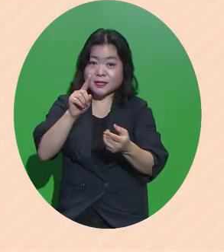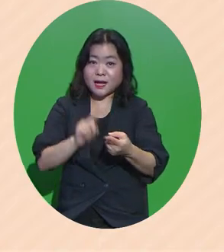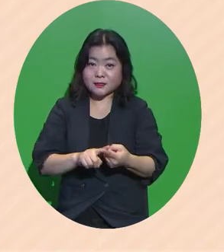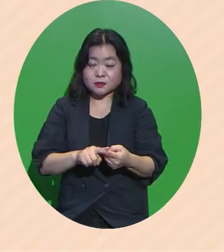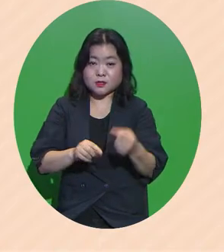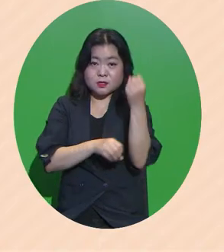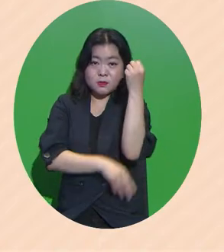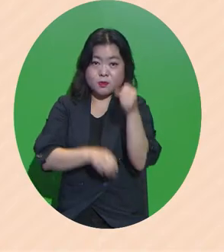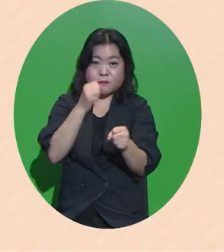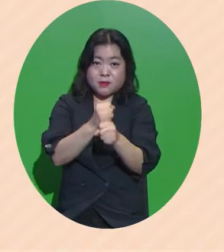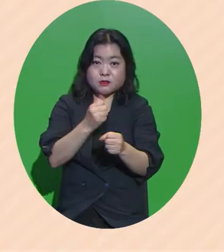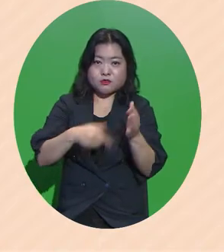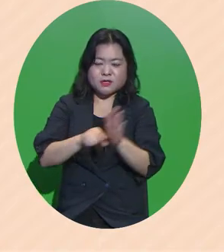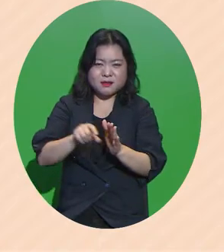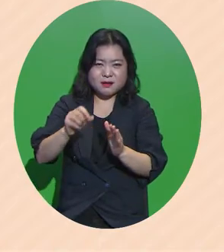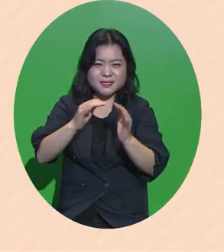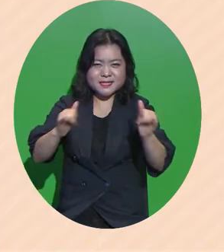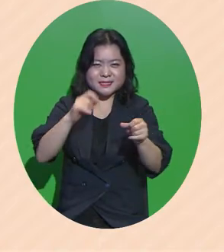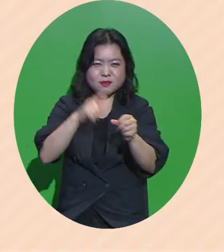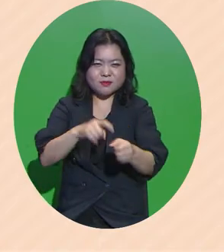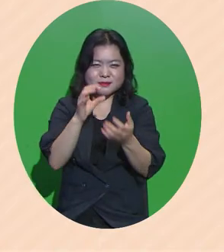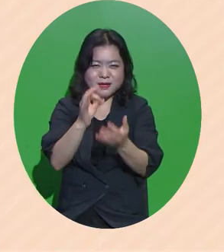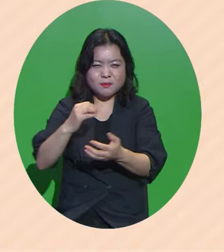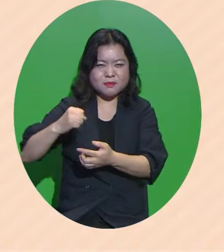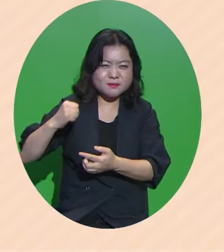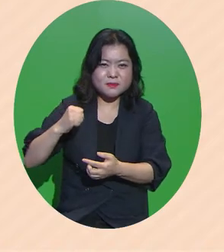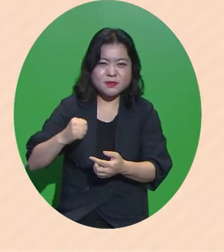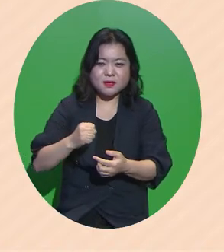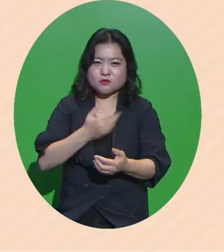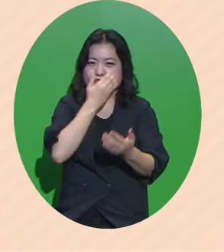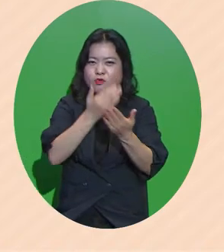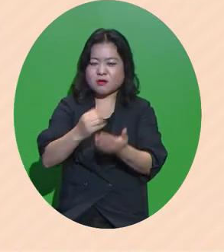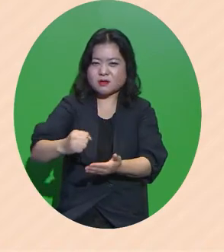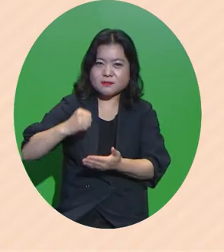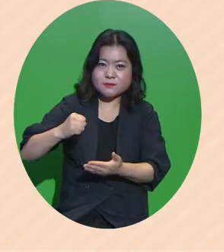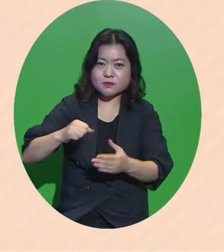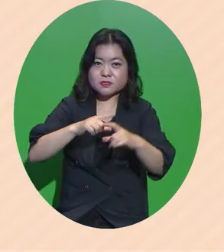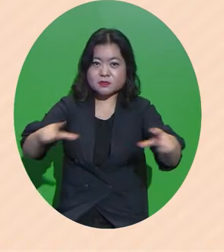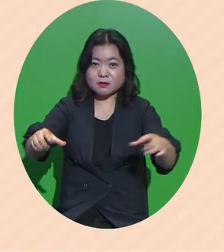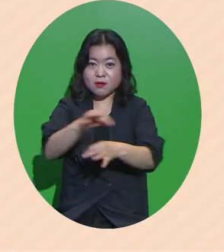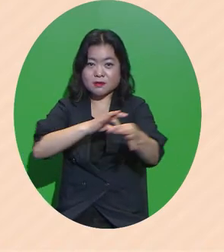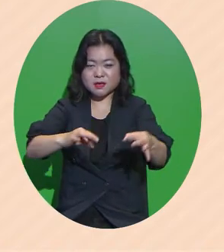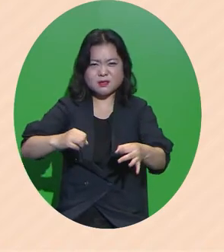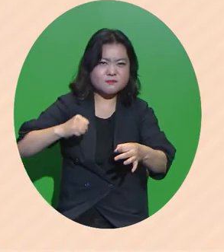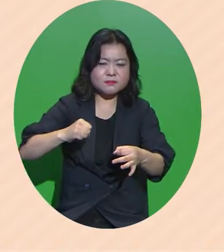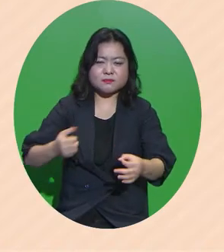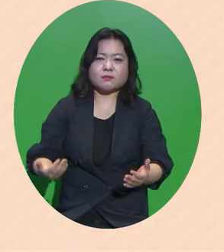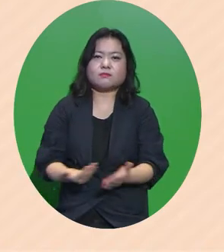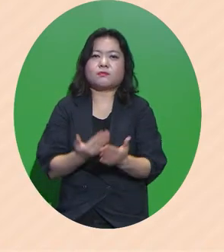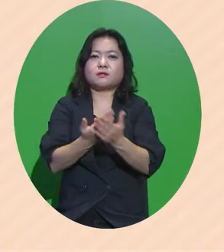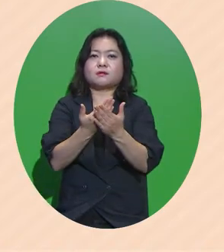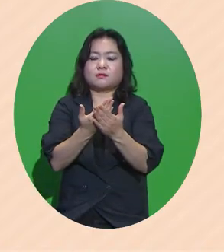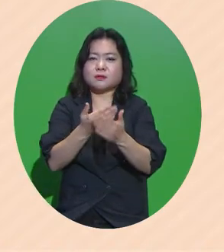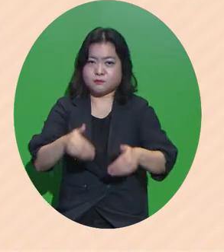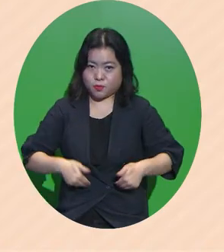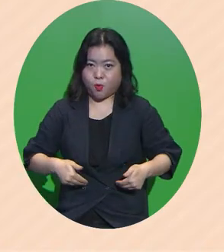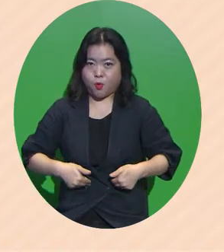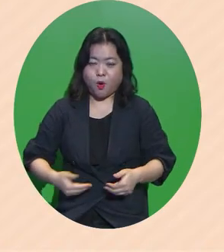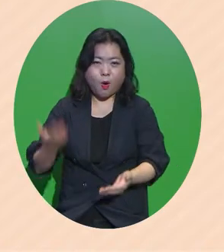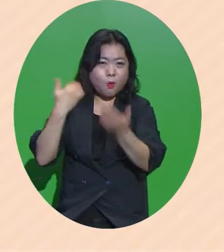인적 자본 역량을 시작으로 혁신 역량, 지역경제 역량을 높여 나가야 됩니다 과거의